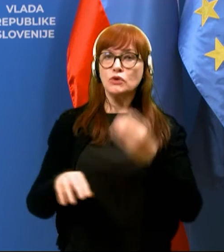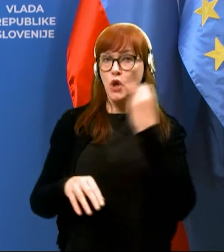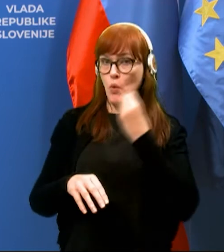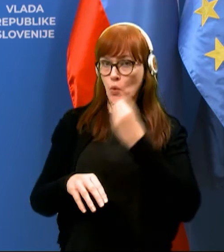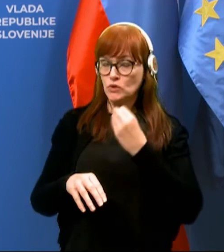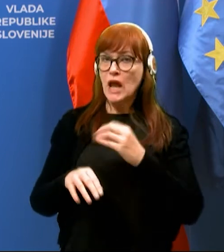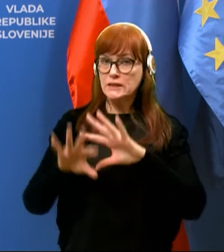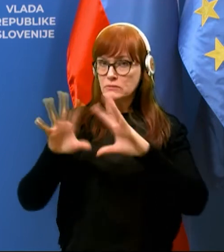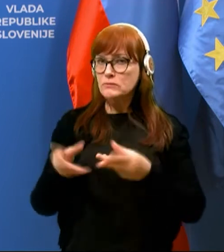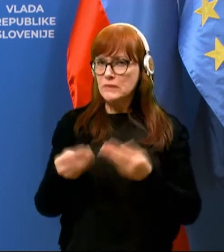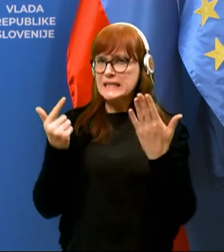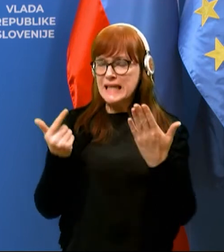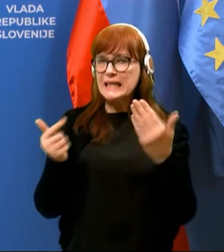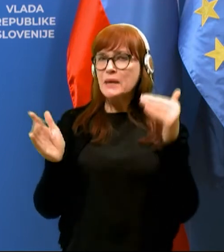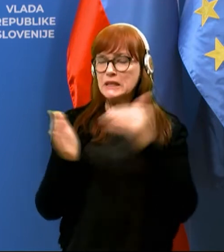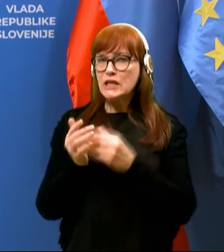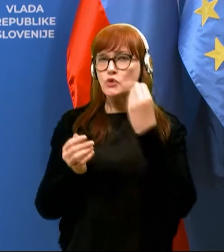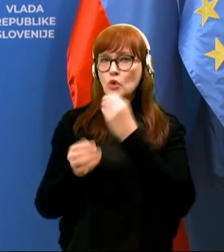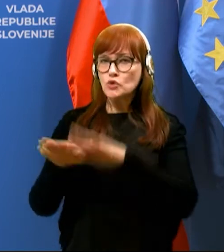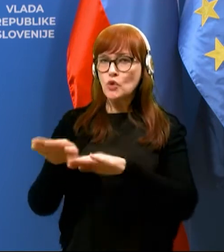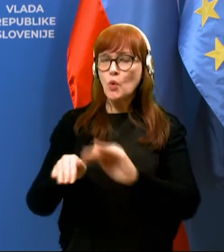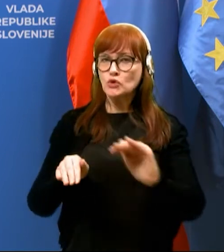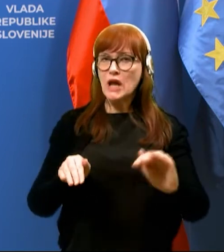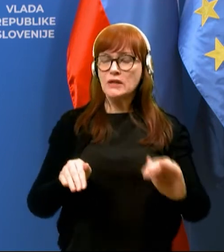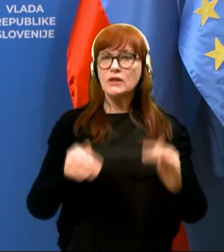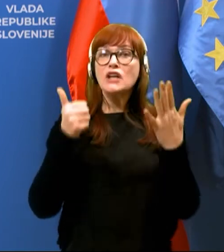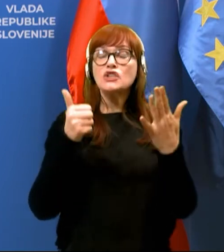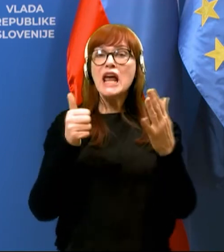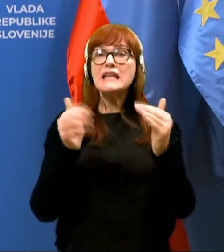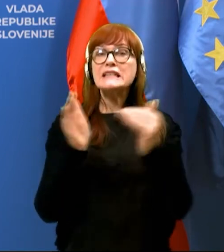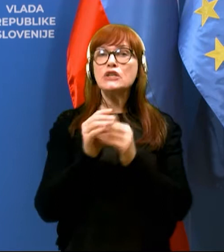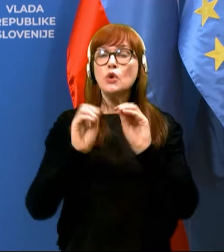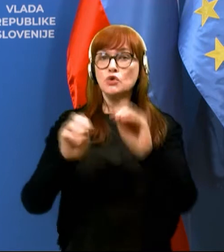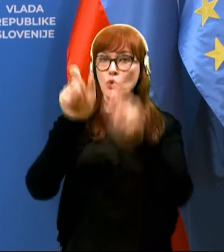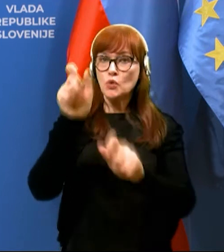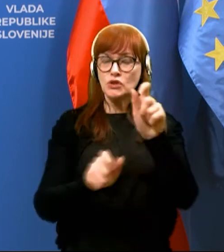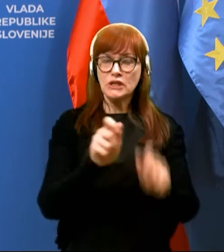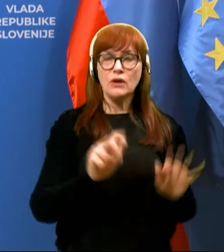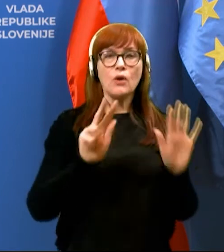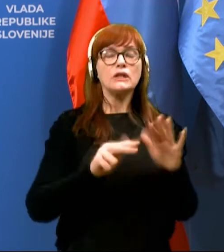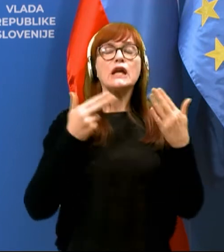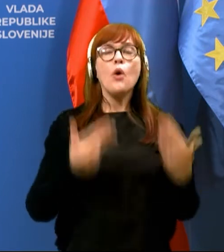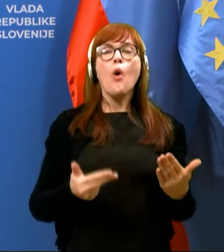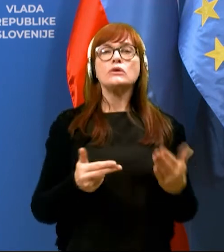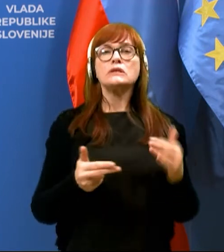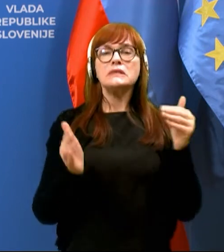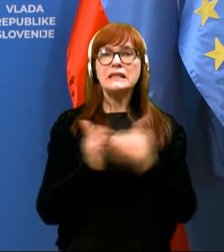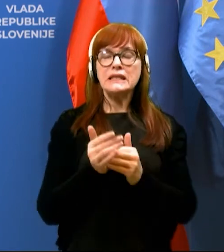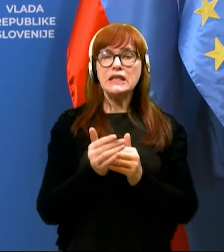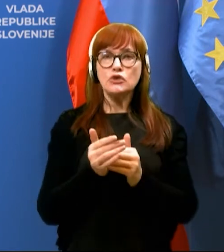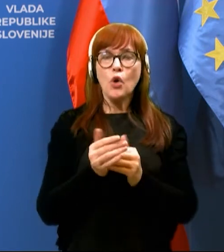za približno so 7 tisoč učencev in okoli 6 tisoč učiteljev. 83 tisoč učencev iz vzhodne